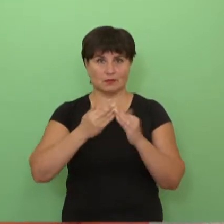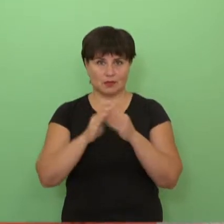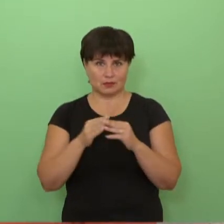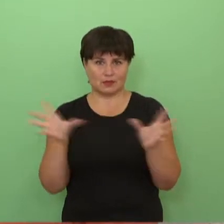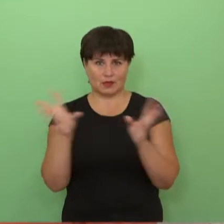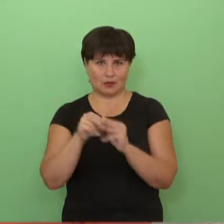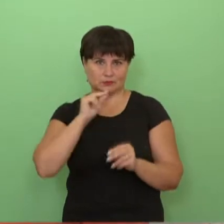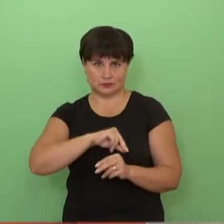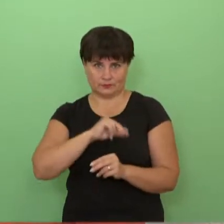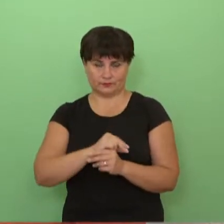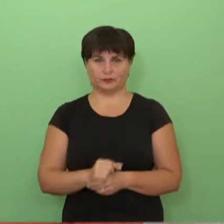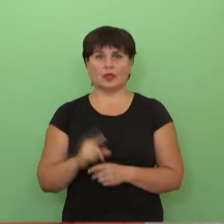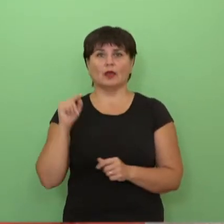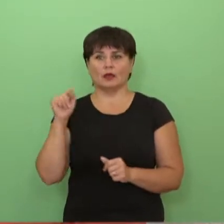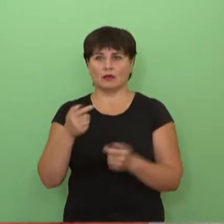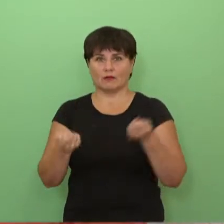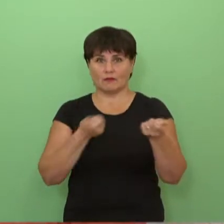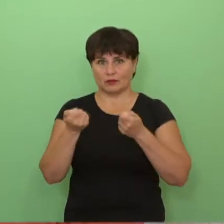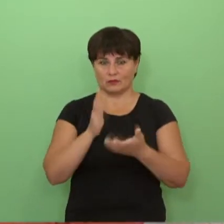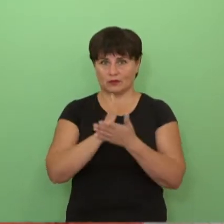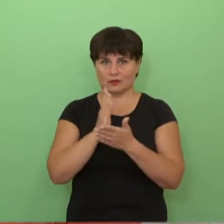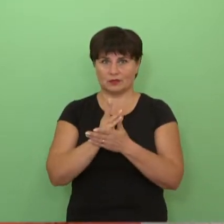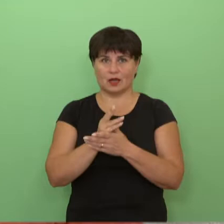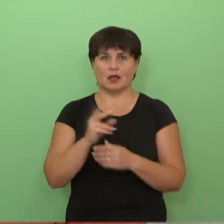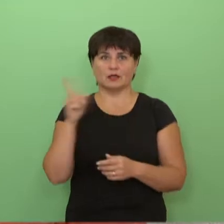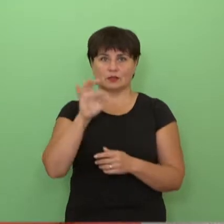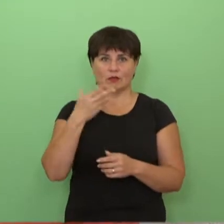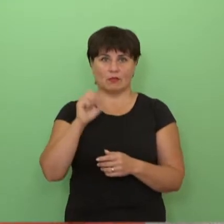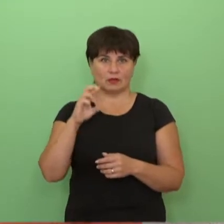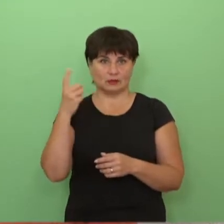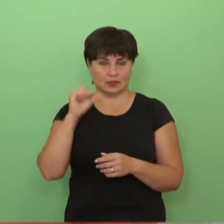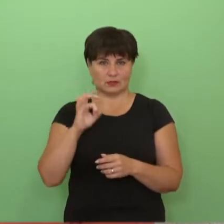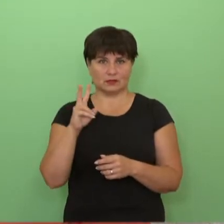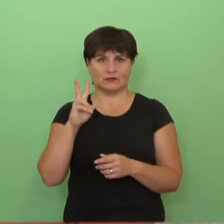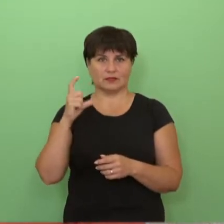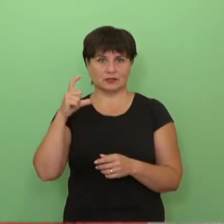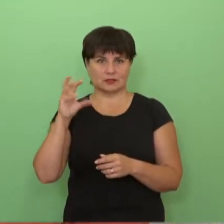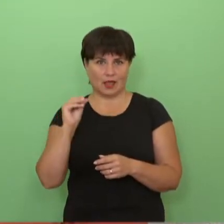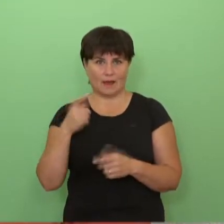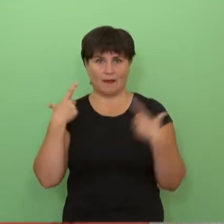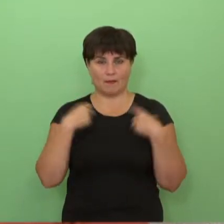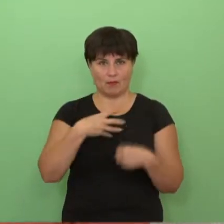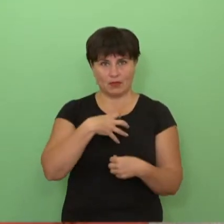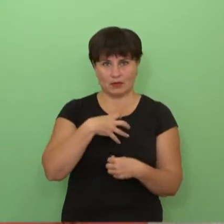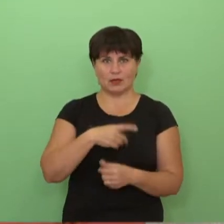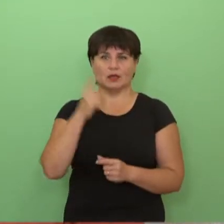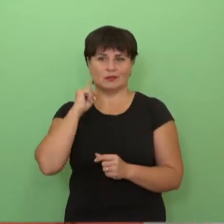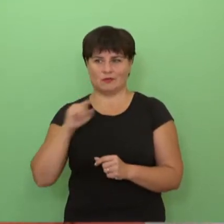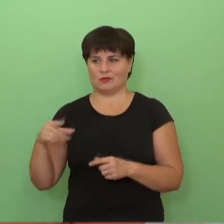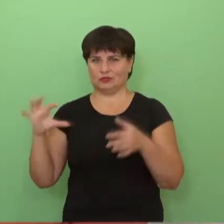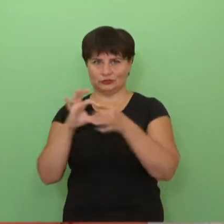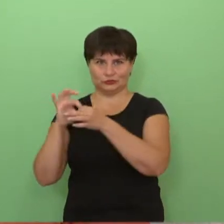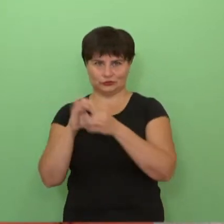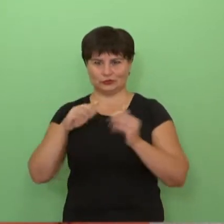yra zomertos vicemeras, jisai norėjo atvykęs čia susiprinti ir mūsų šiaip esamus ryšius tarp